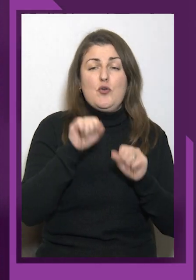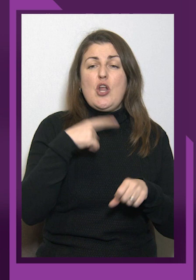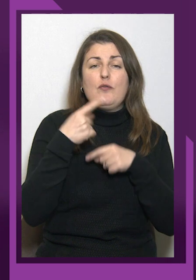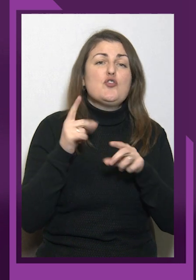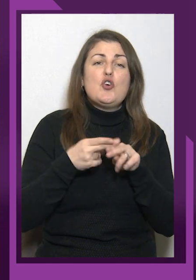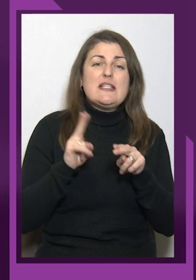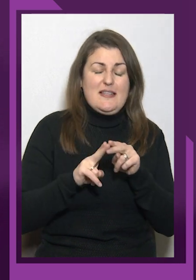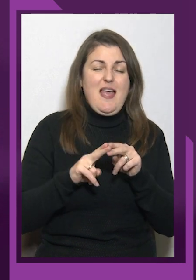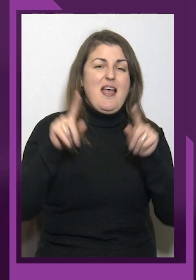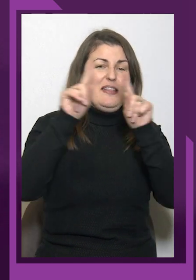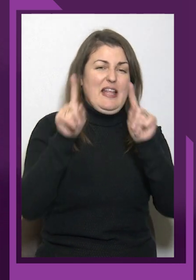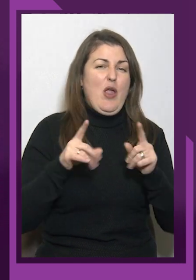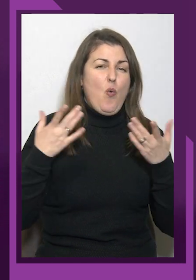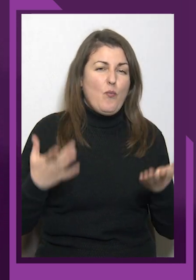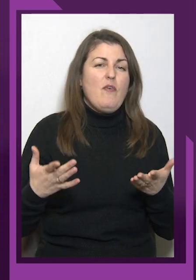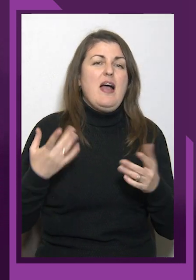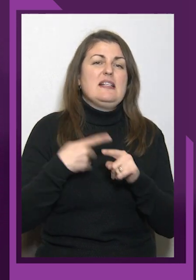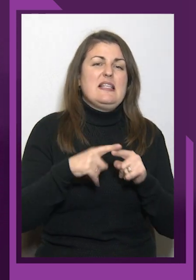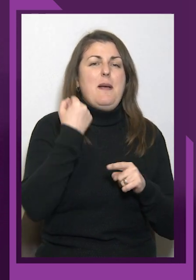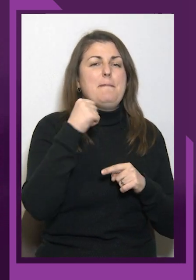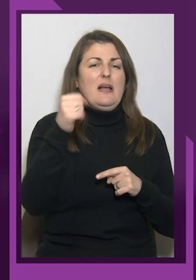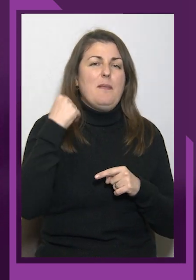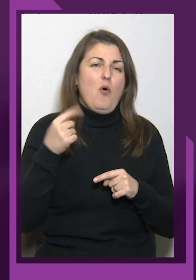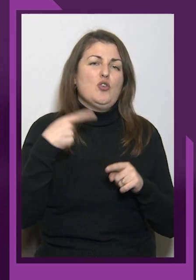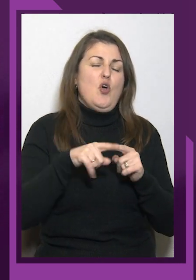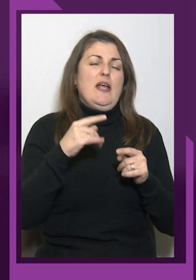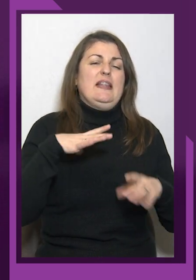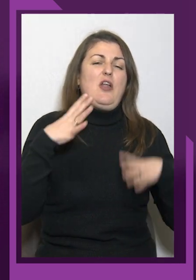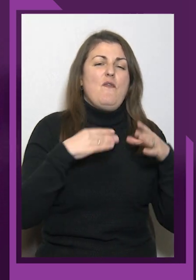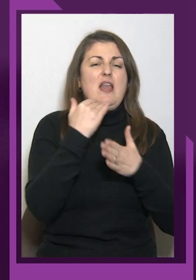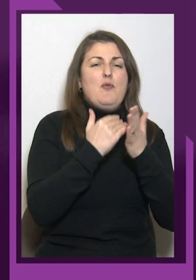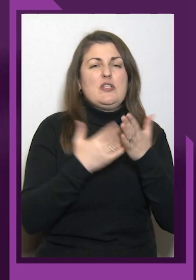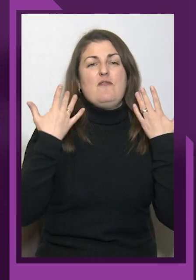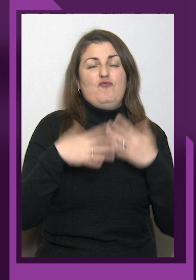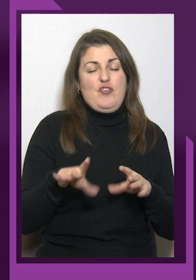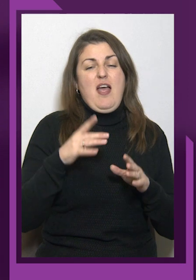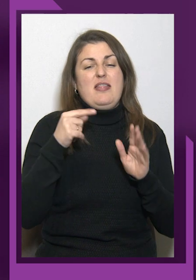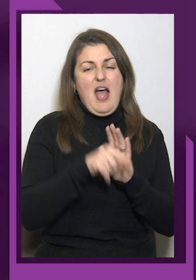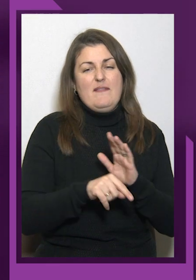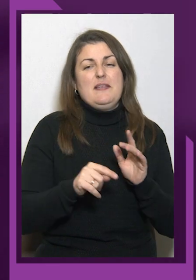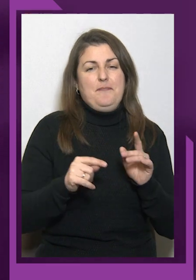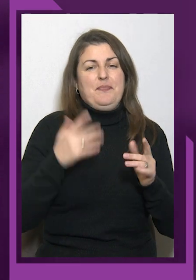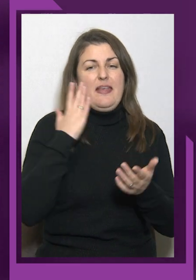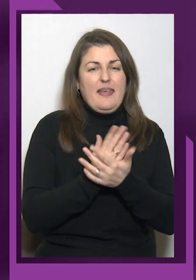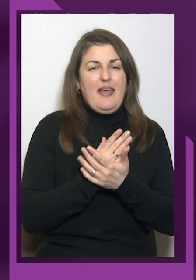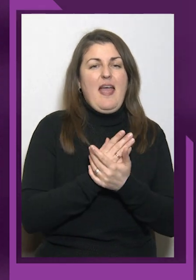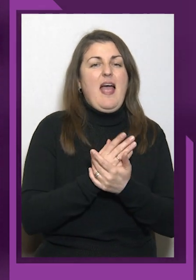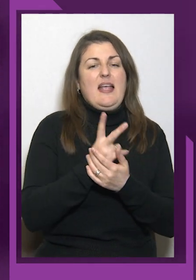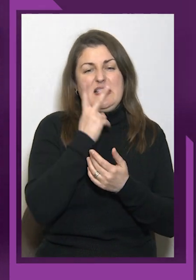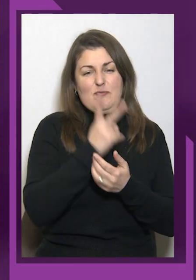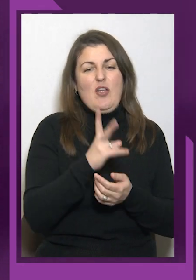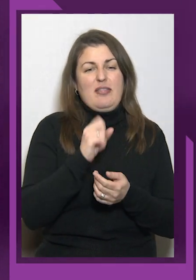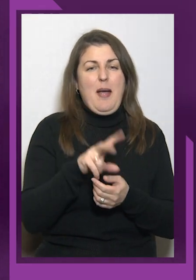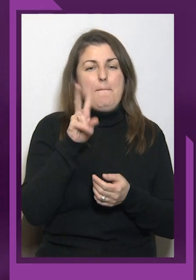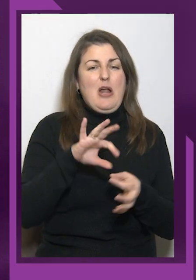той тренувальний процес вже навіть певною мірою є, зважаючи на і Паралімпійські ігри у Парижі, які відбудуться вже менше,